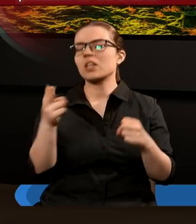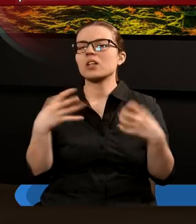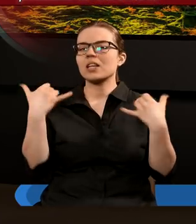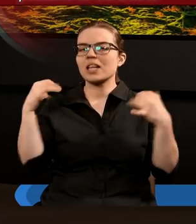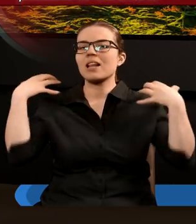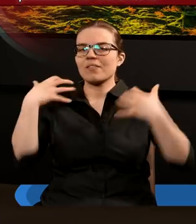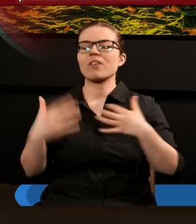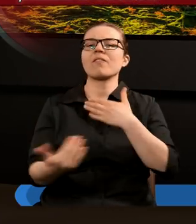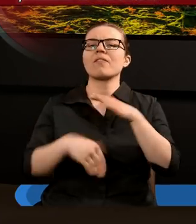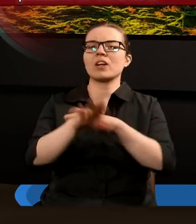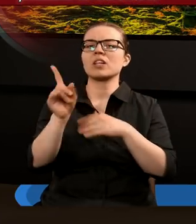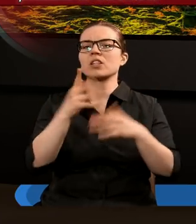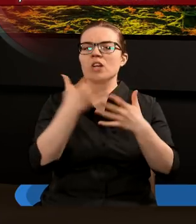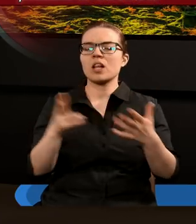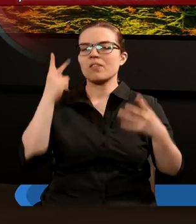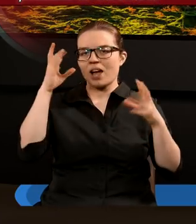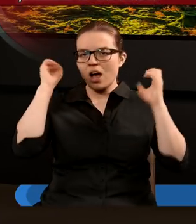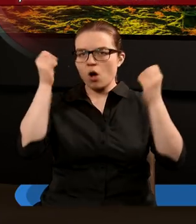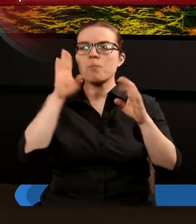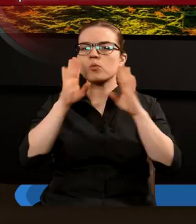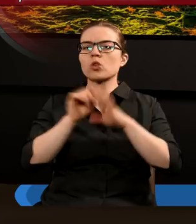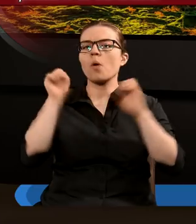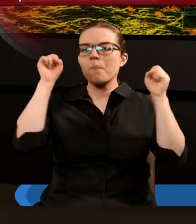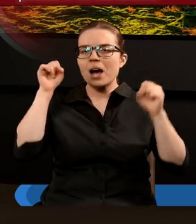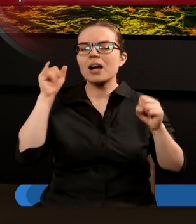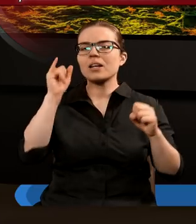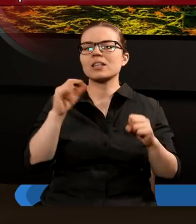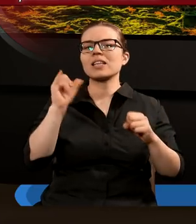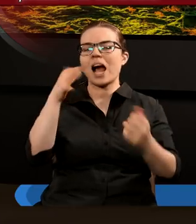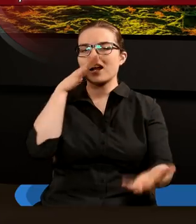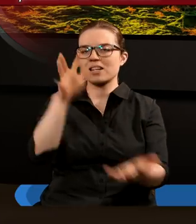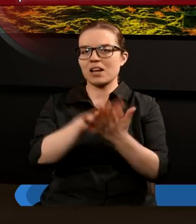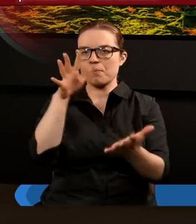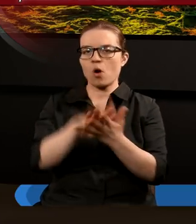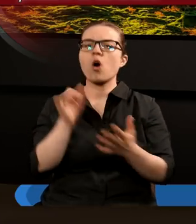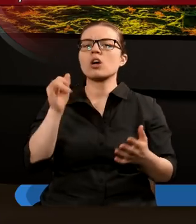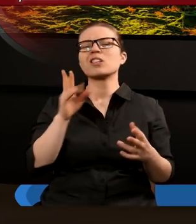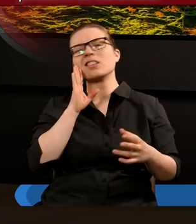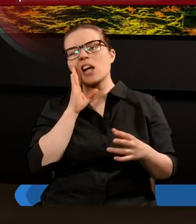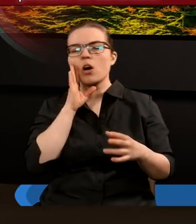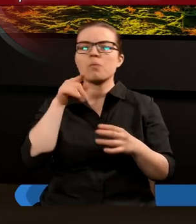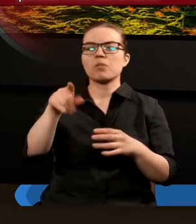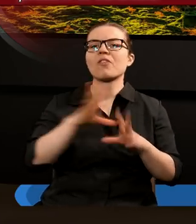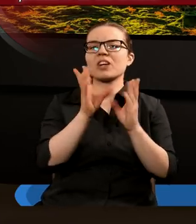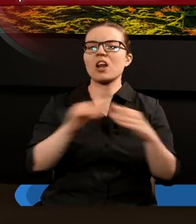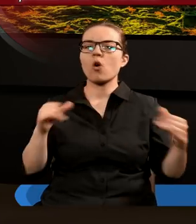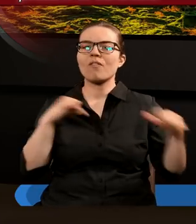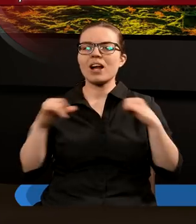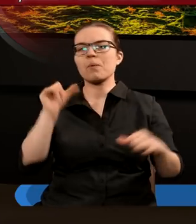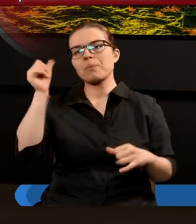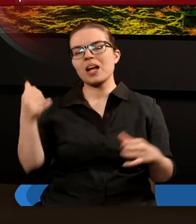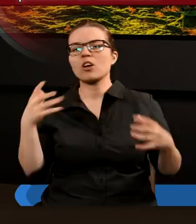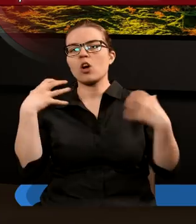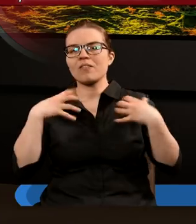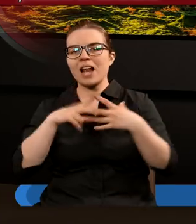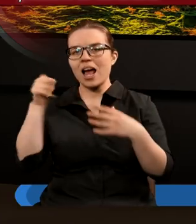zwierzę wychodzące z ziemi, które miało dwa rogi podobne do baranich i mówiło jak smok, a wykonuje ono wszelką władzę pierwszego zwierzęcia na